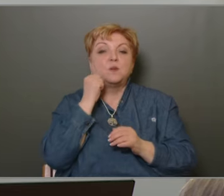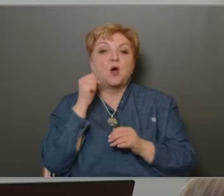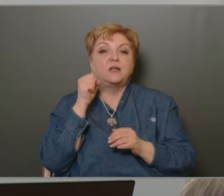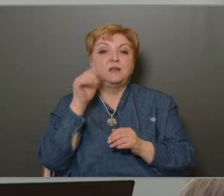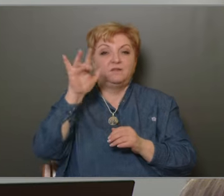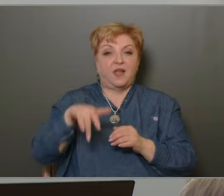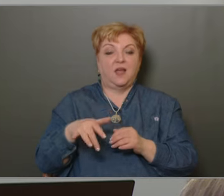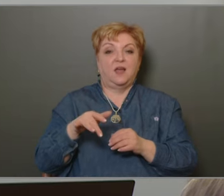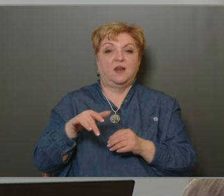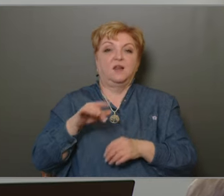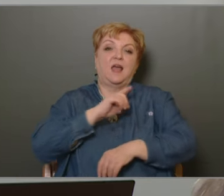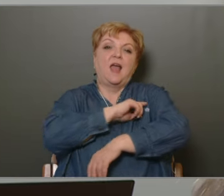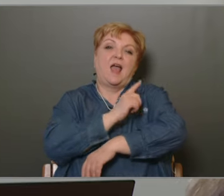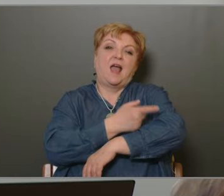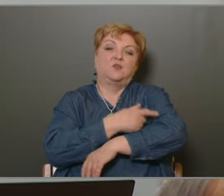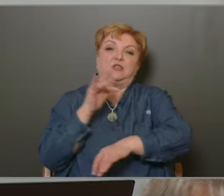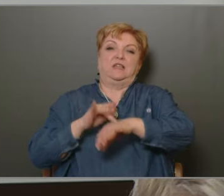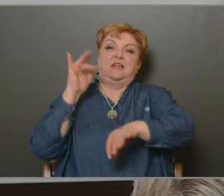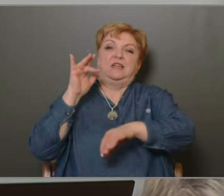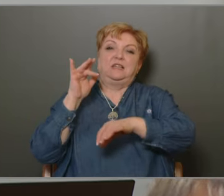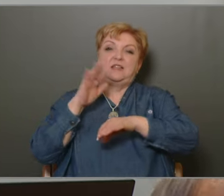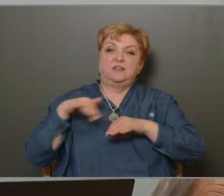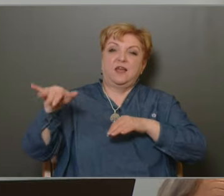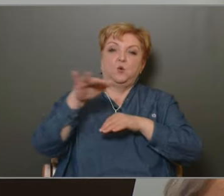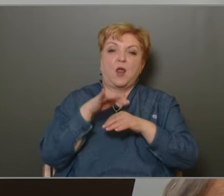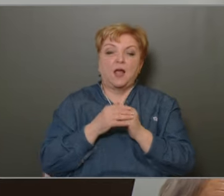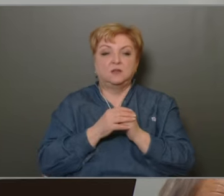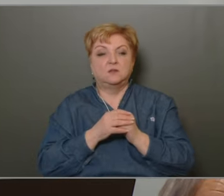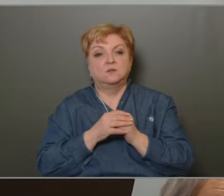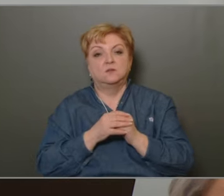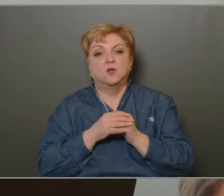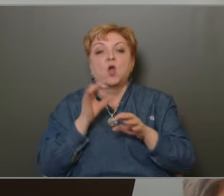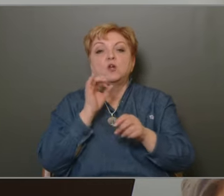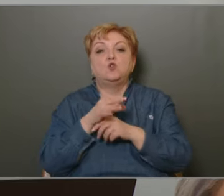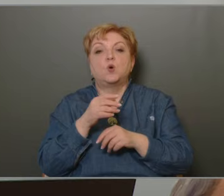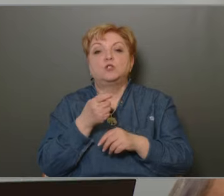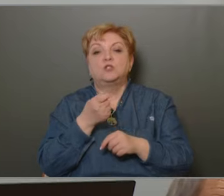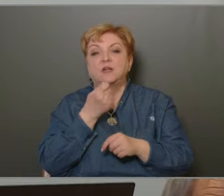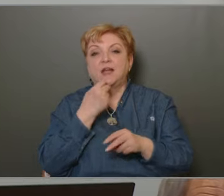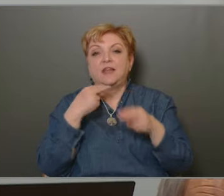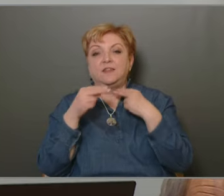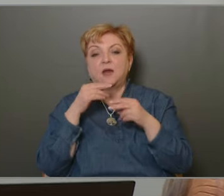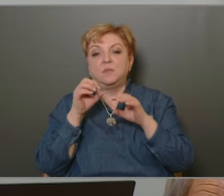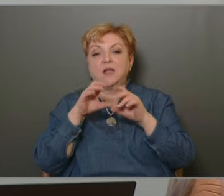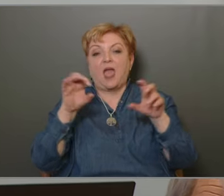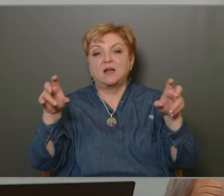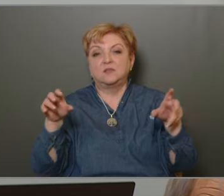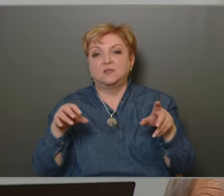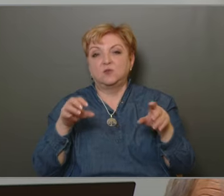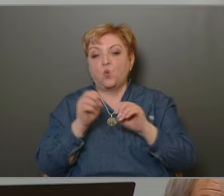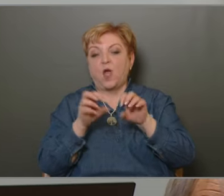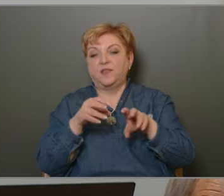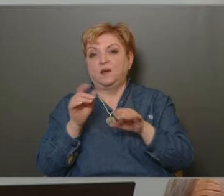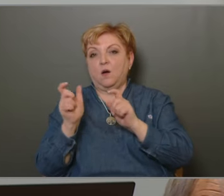Maritér az egy elég erősen érintett környezet, ahol ugye a gyorsételmi láncoknak a hulladék az